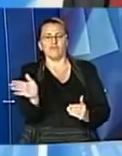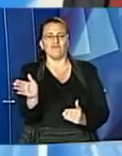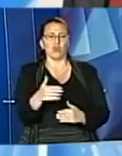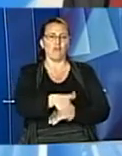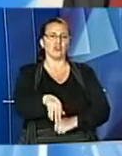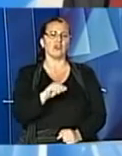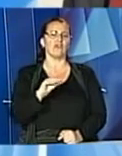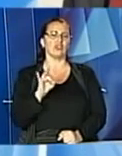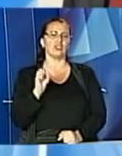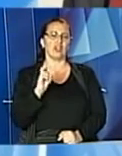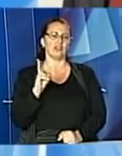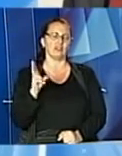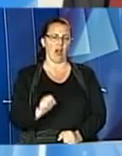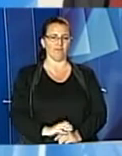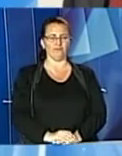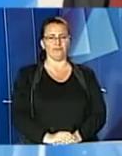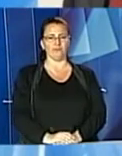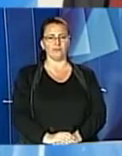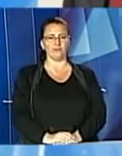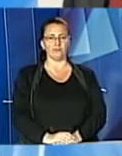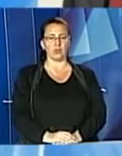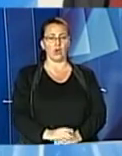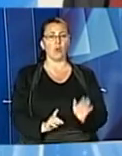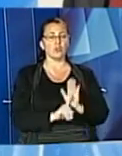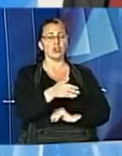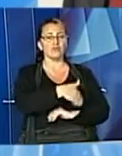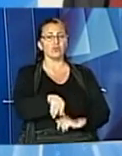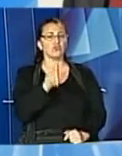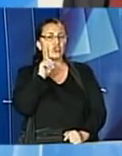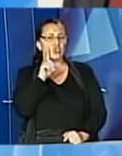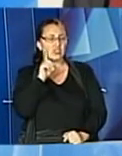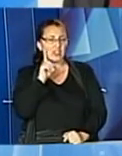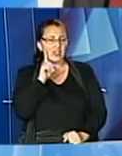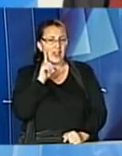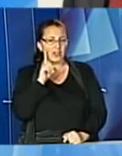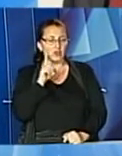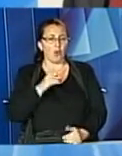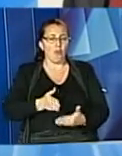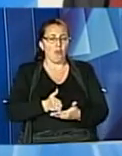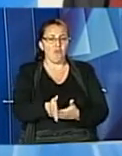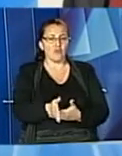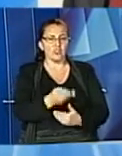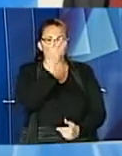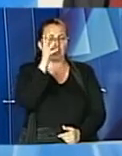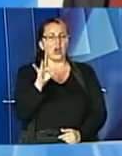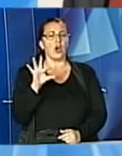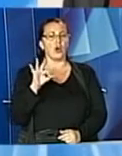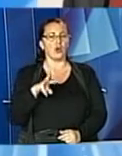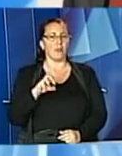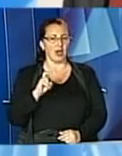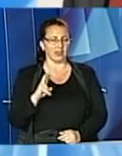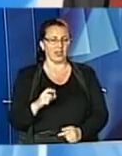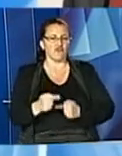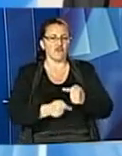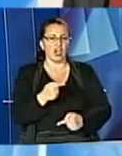Водії, які рухаються в напрямку від вулиці Зеленої будькості Лавицького, їдуть по вулиці князя Романа. Пізніше через